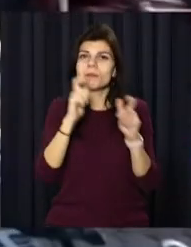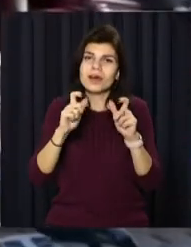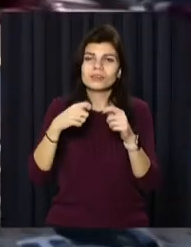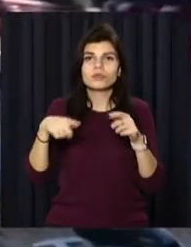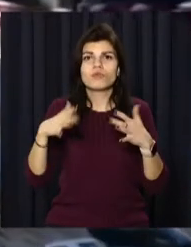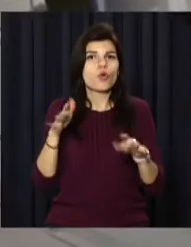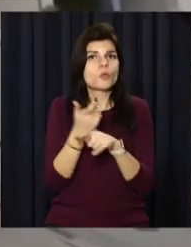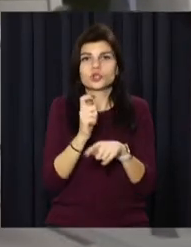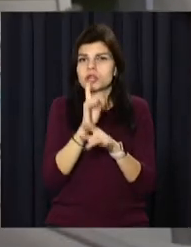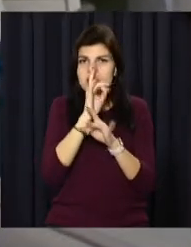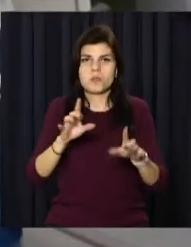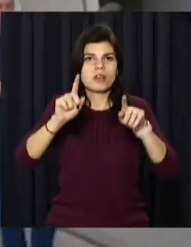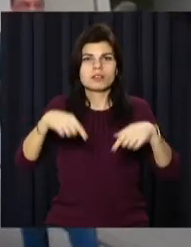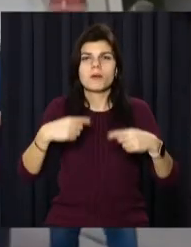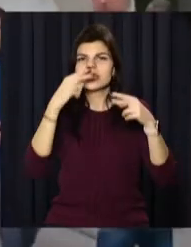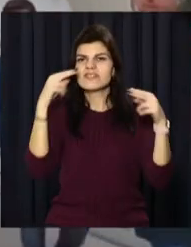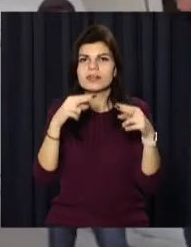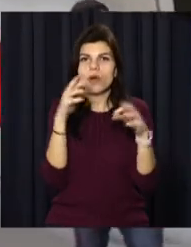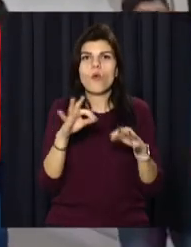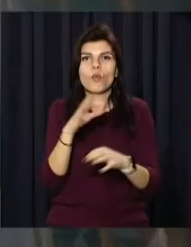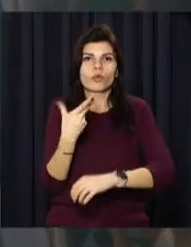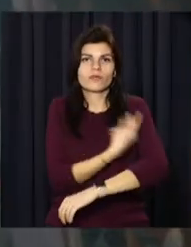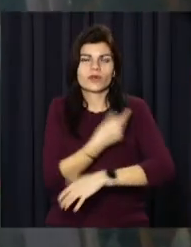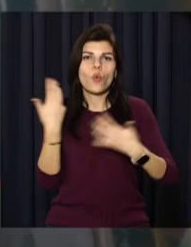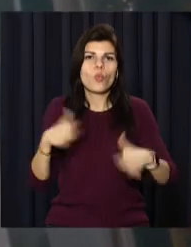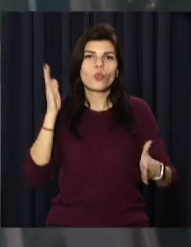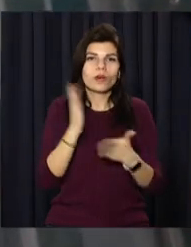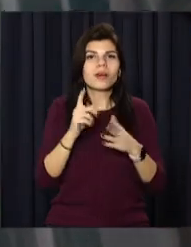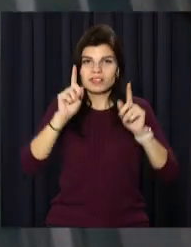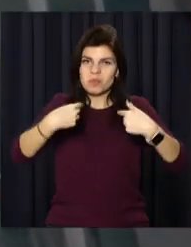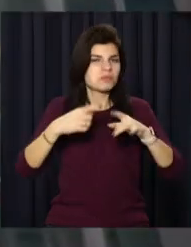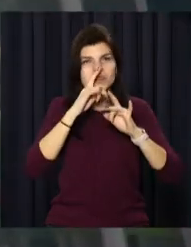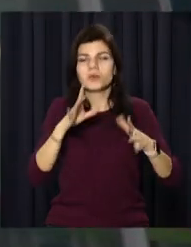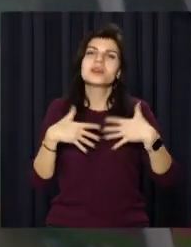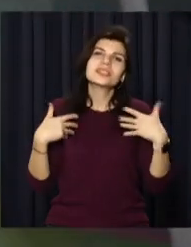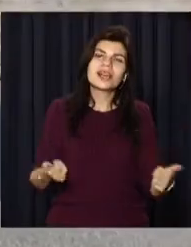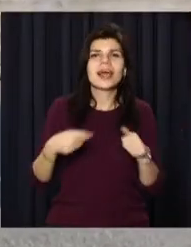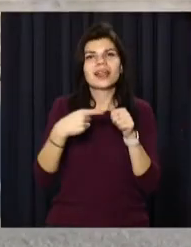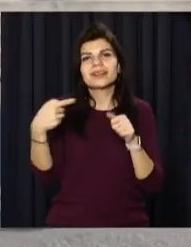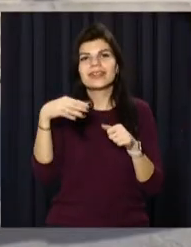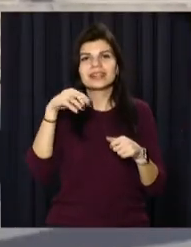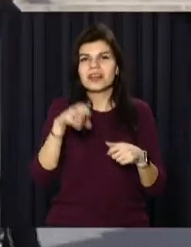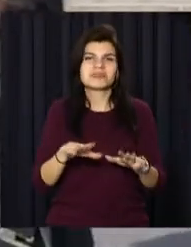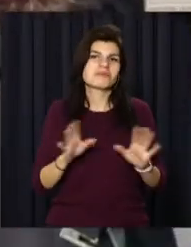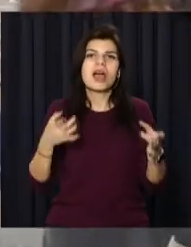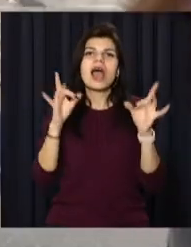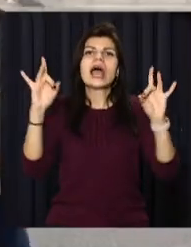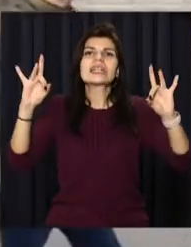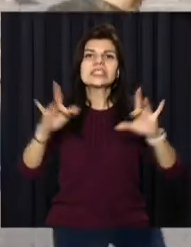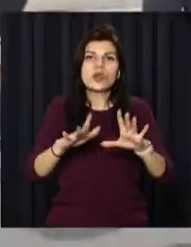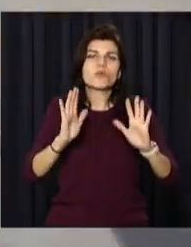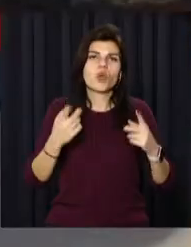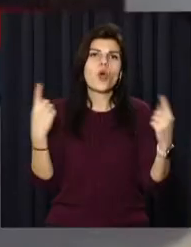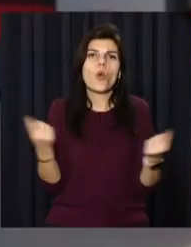більше не вимагатимуть сертифікат про проходження вакцинації, одужання чи негативний тест. Ресторани відновлять